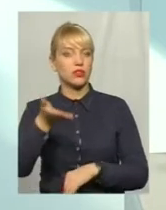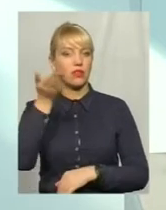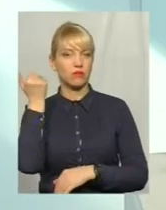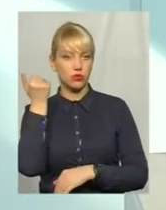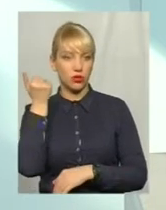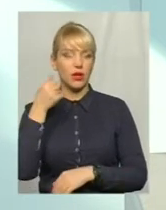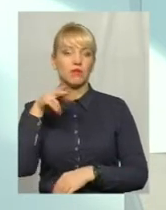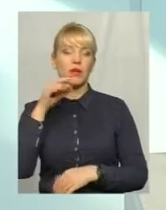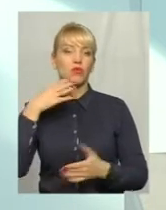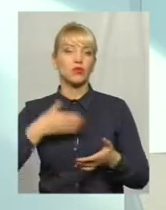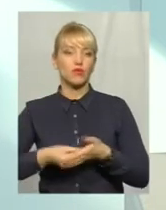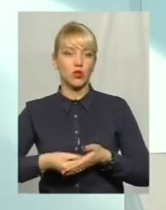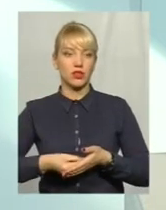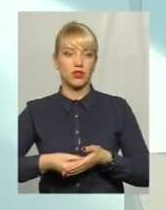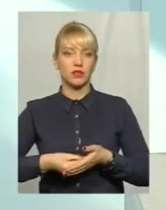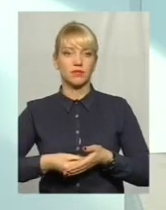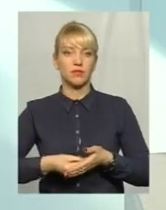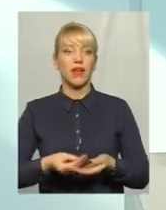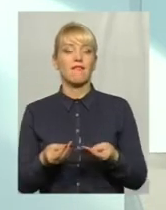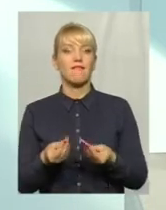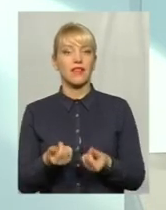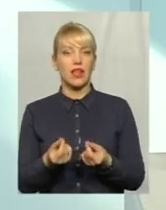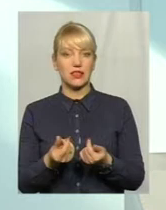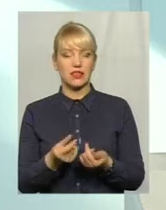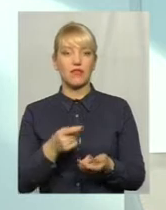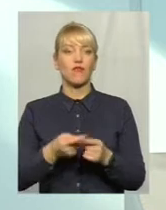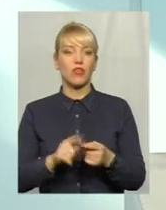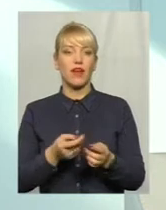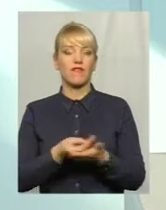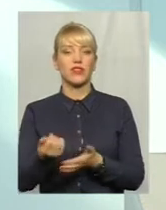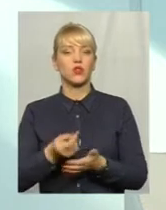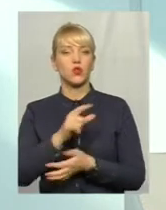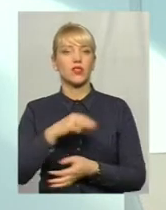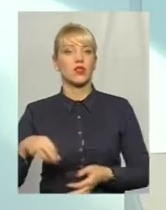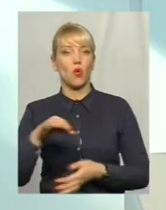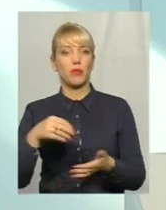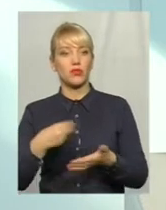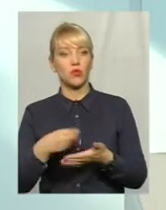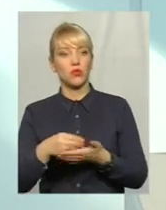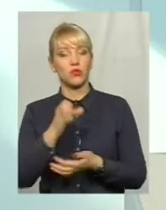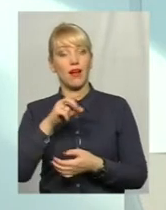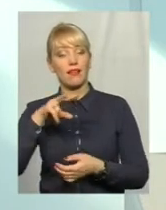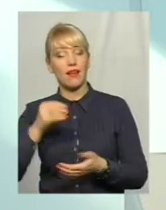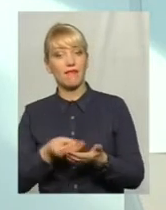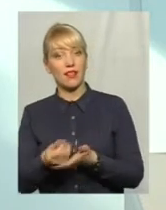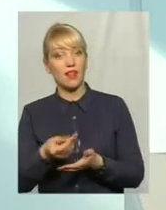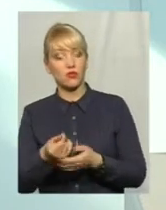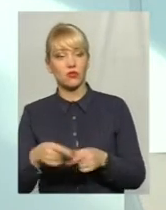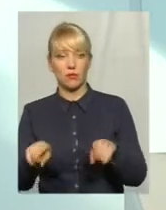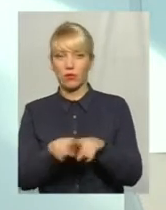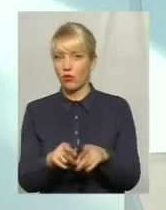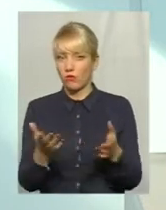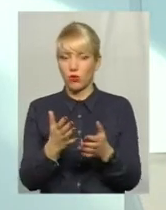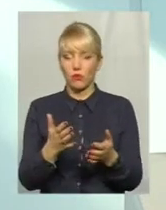І по своїх таких фінансових, вона фінансується з обласного бюджету, але фінансується теж по такому